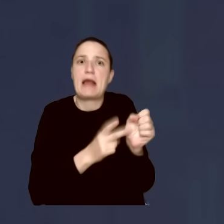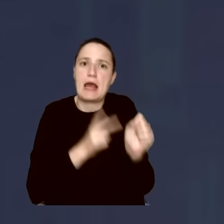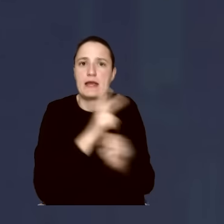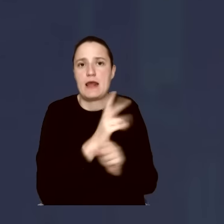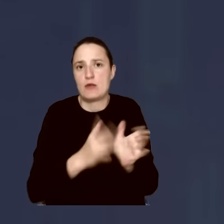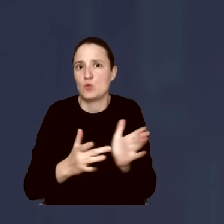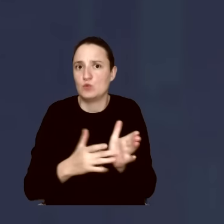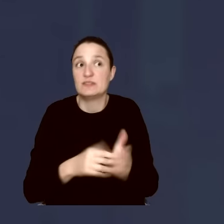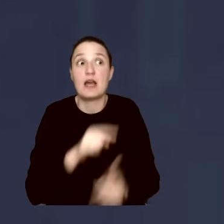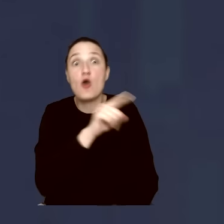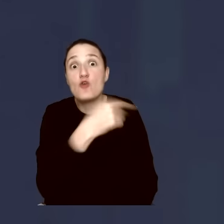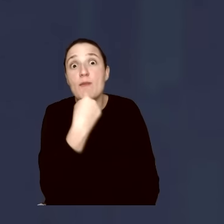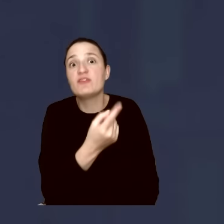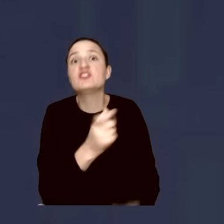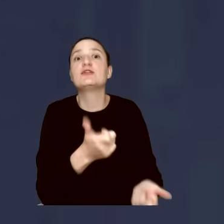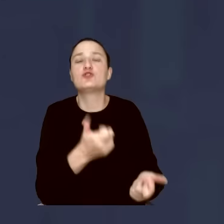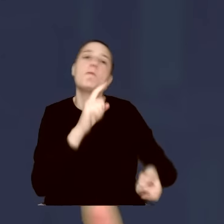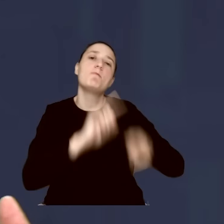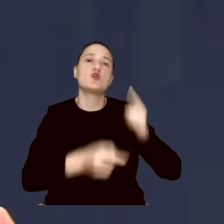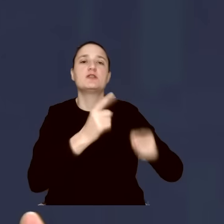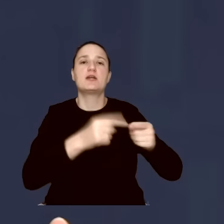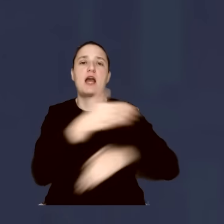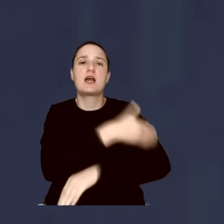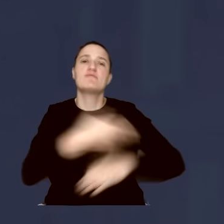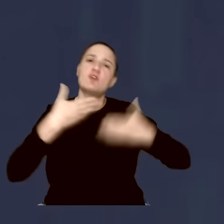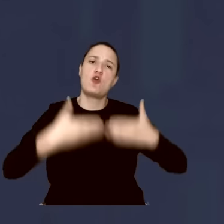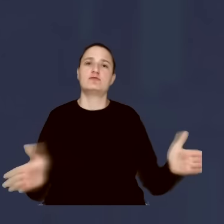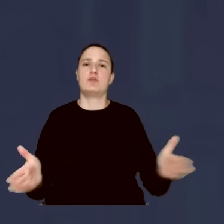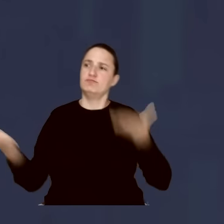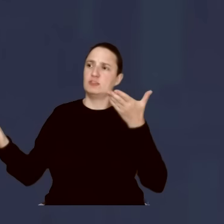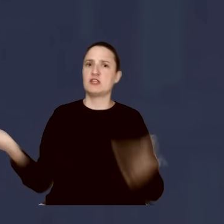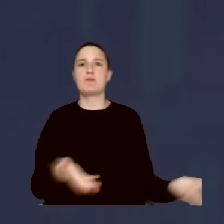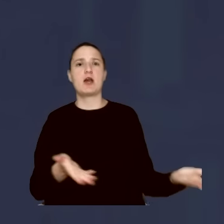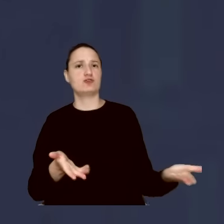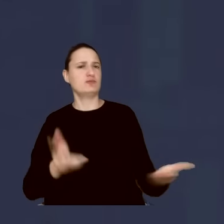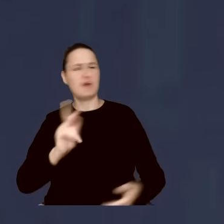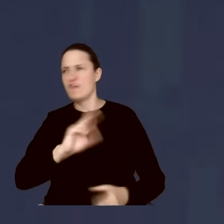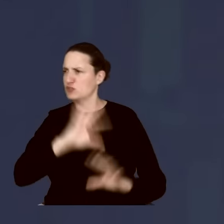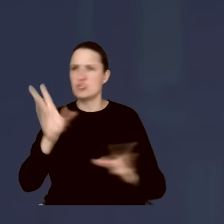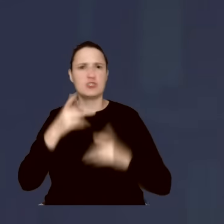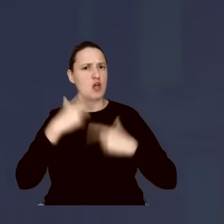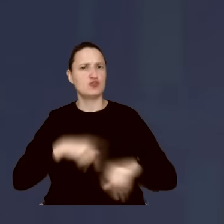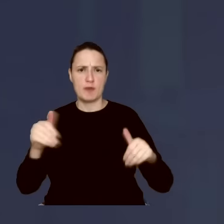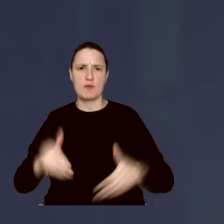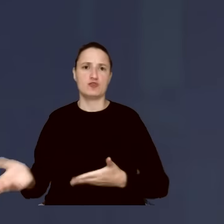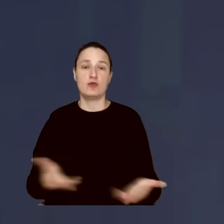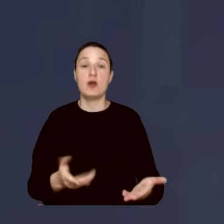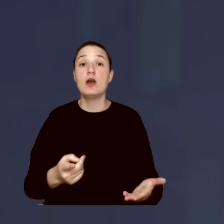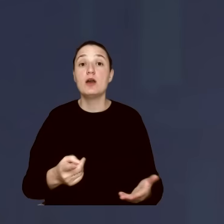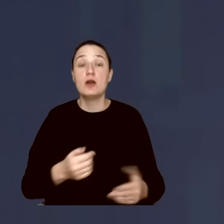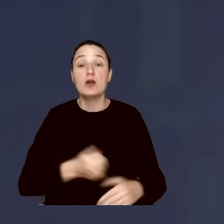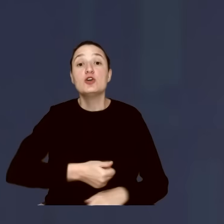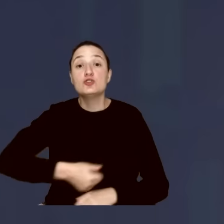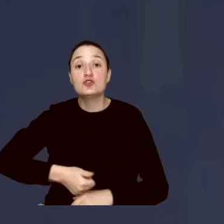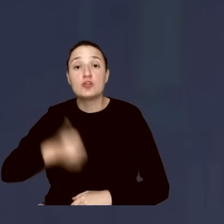ogłasza politykę szeroko otwartych drzwi. Herzlich Willkommen! Przybywajcie! Każdą ilość przyjmiemy, mówi rzecznik rządu Ewy Kopacz.